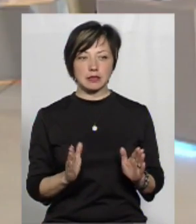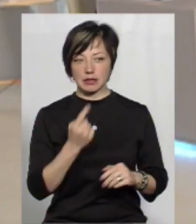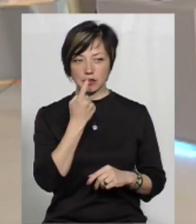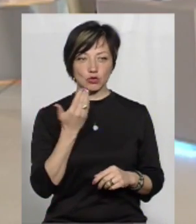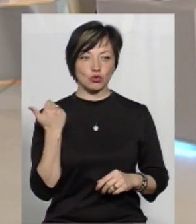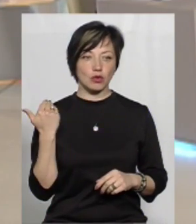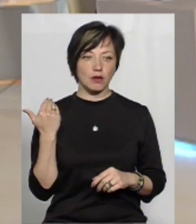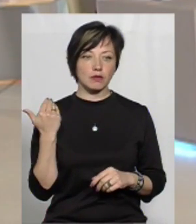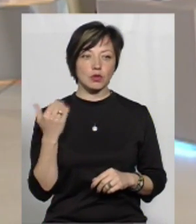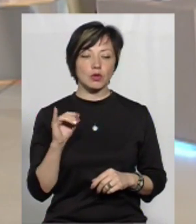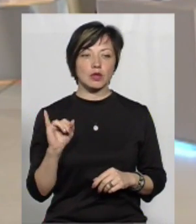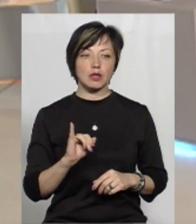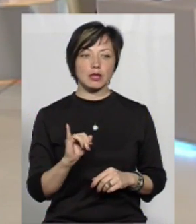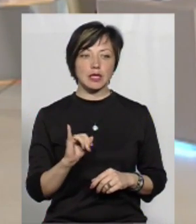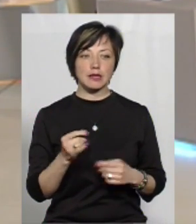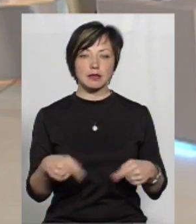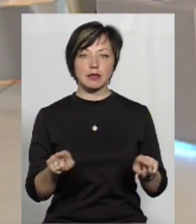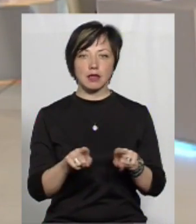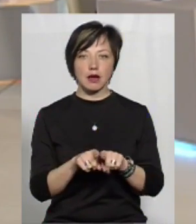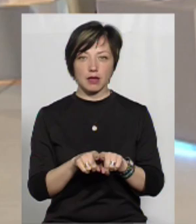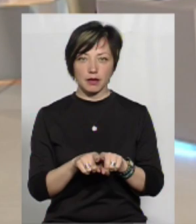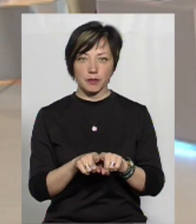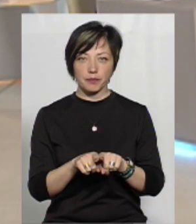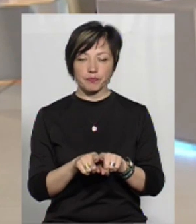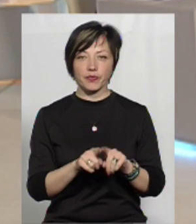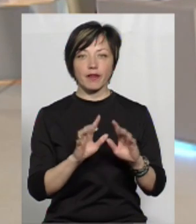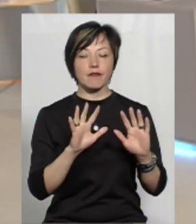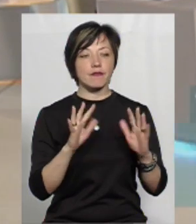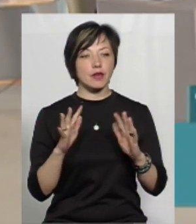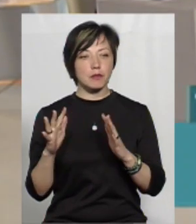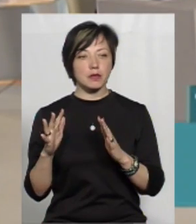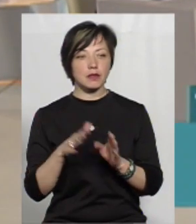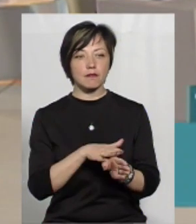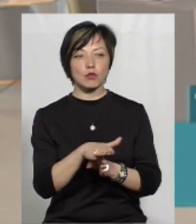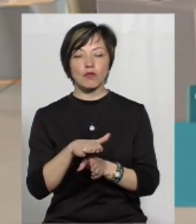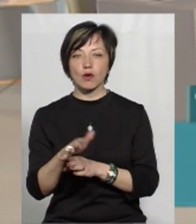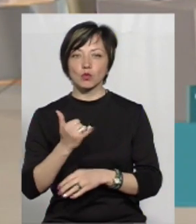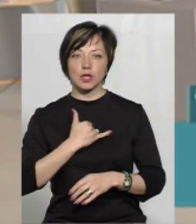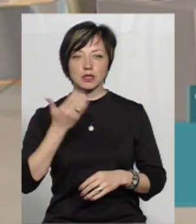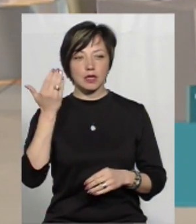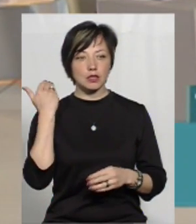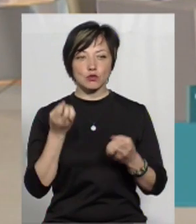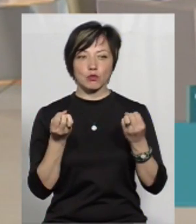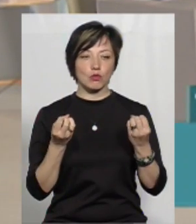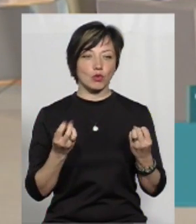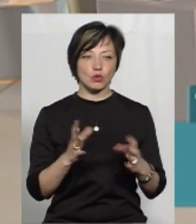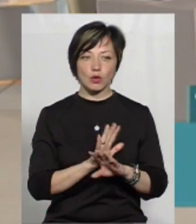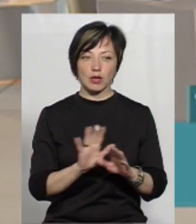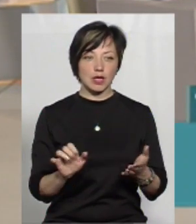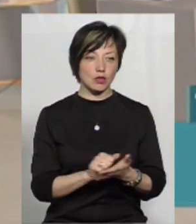нещодавно. І такі випадки, які відбувалися у нас раніше, просто не